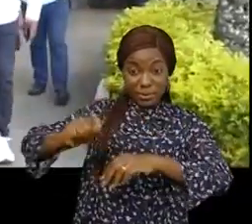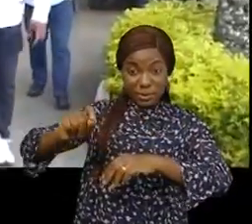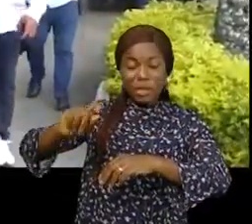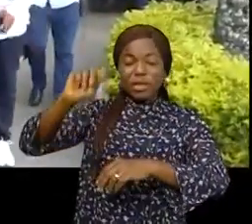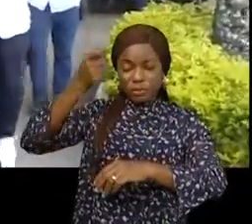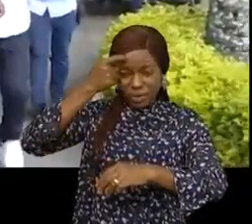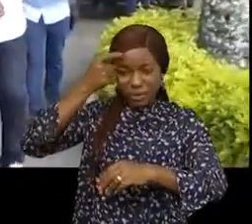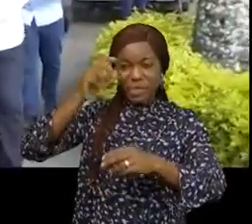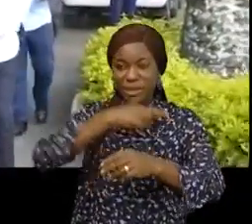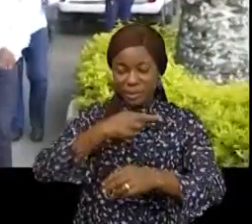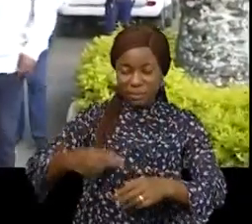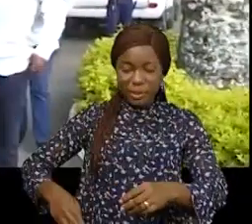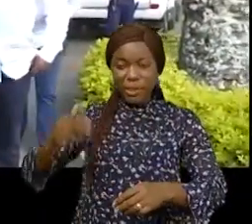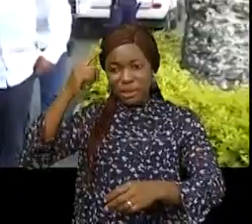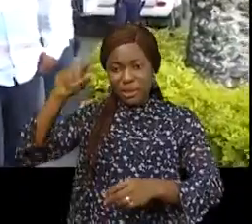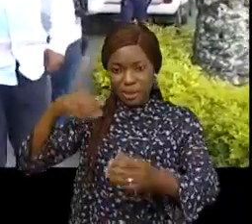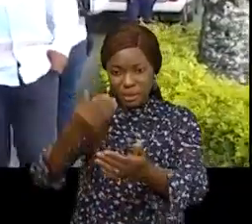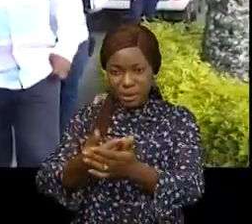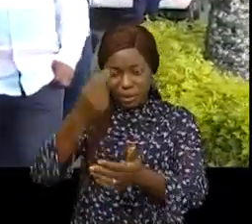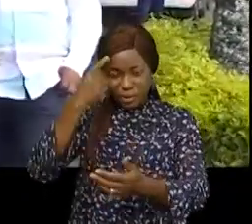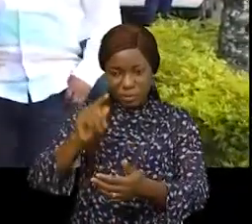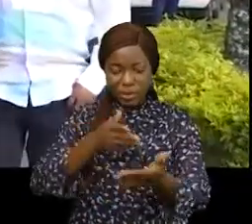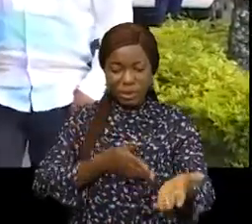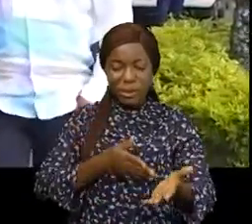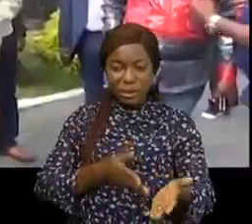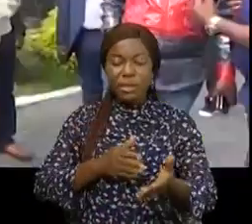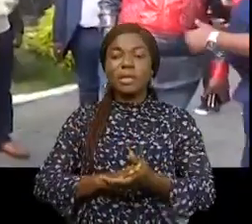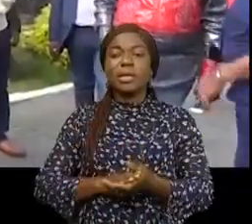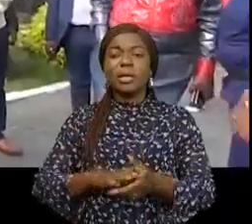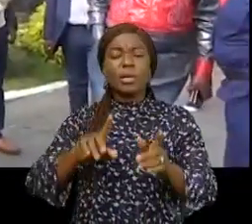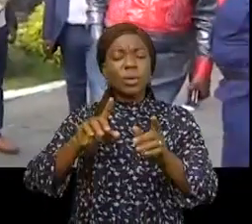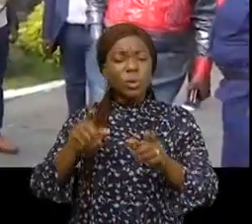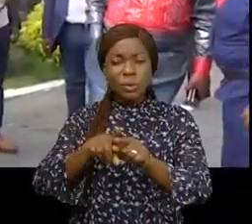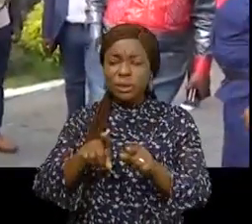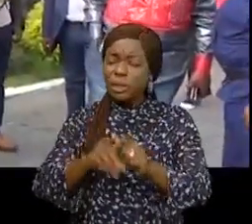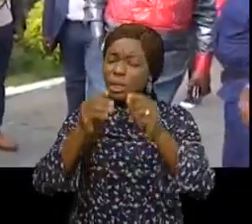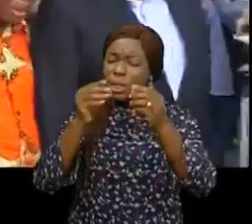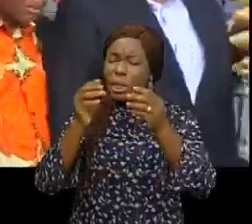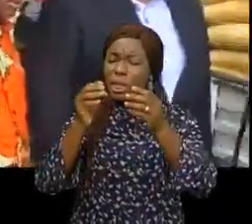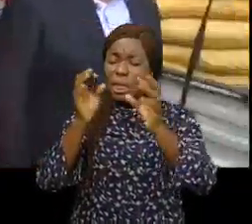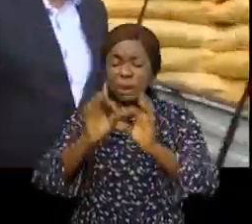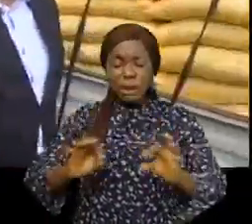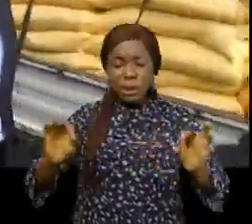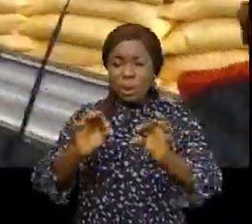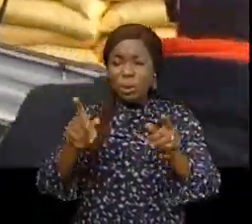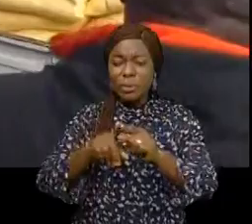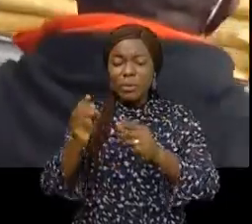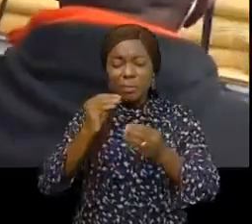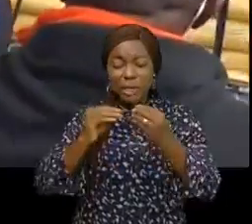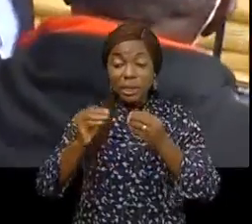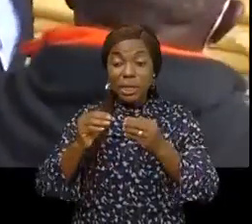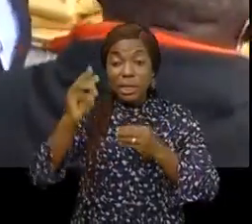ont chevet des sinistrés du volcan Nyiragongo qui manquent des touts après l'éruption du volcan. Le ministre de la santé